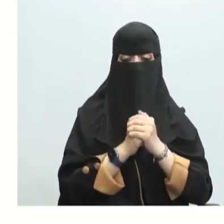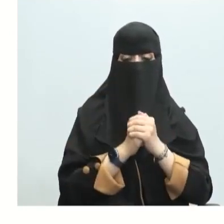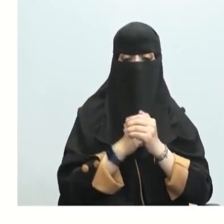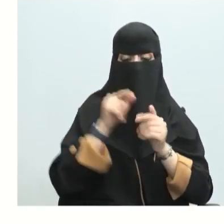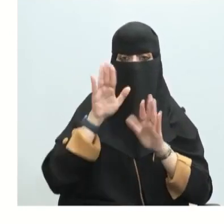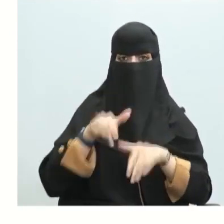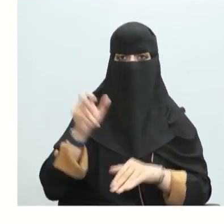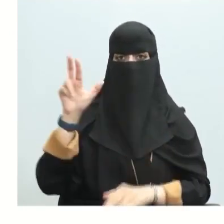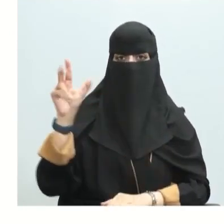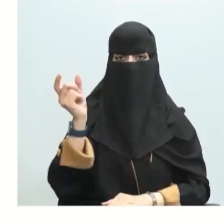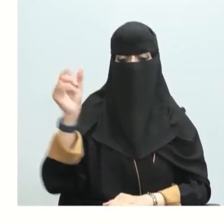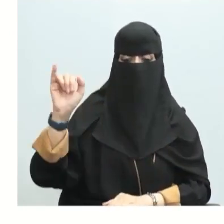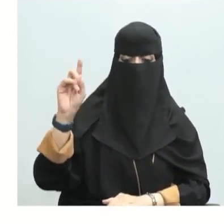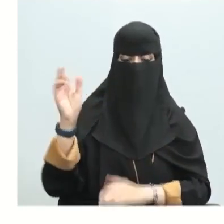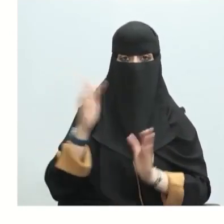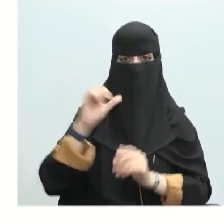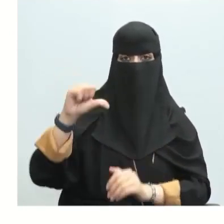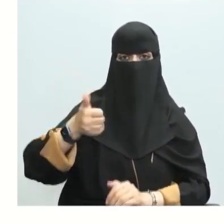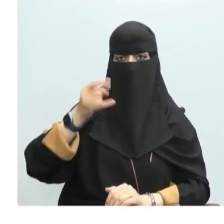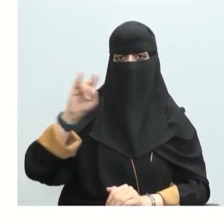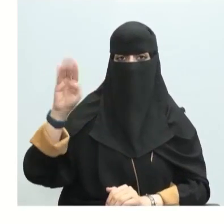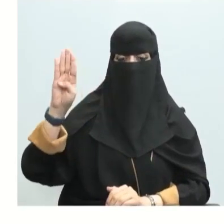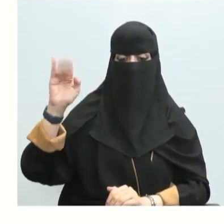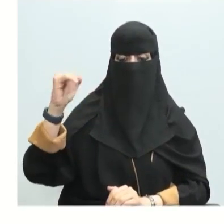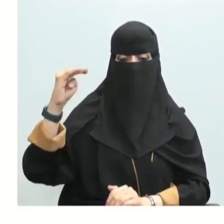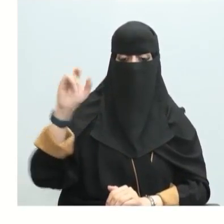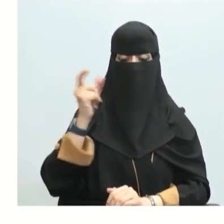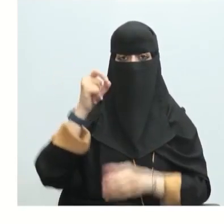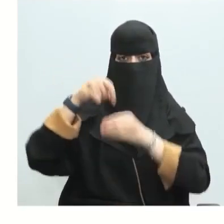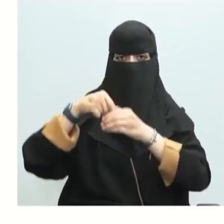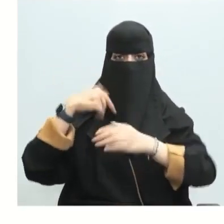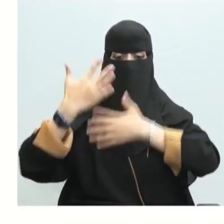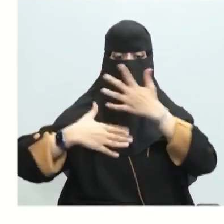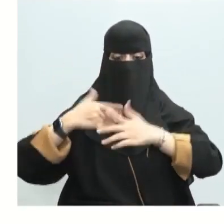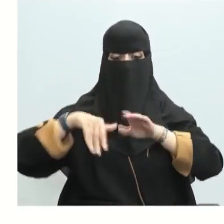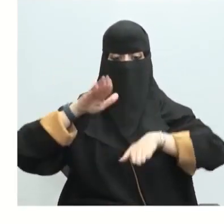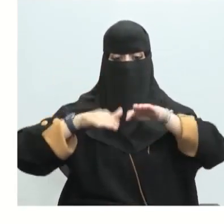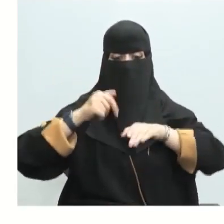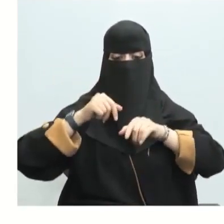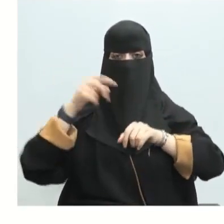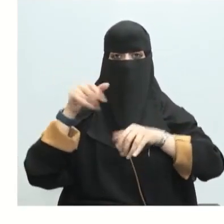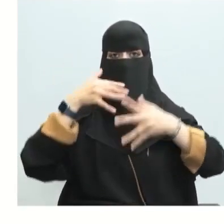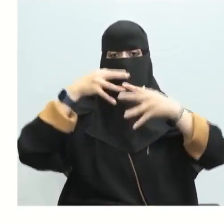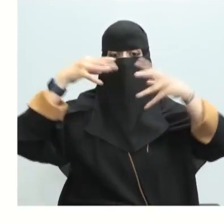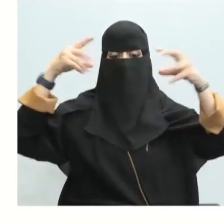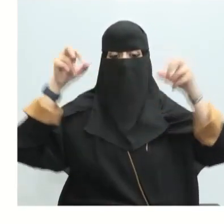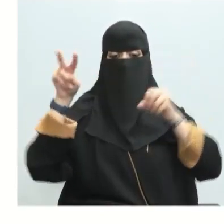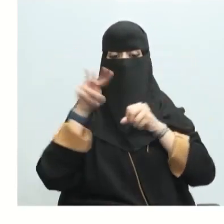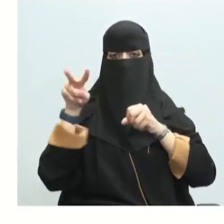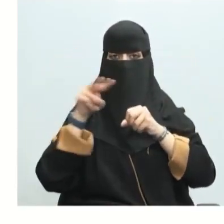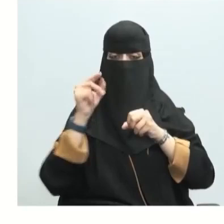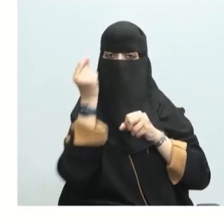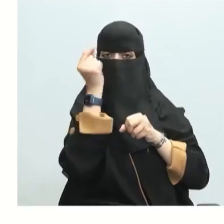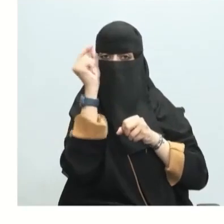طبعا هنا النيتروجين غازية نحن قلنا الحالة القياسية الغازية تكون القيمة لها صفر